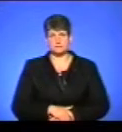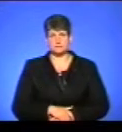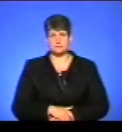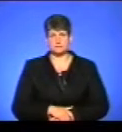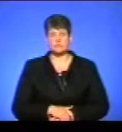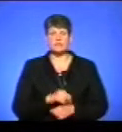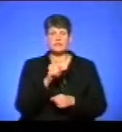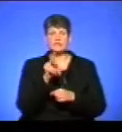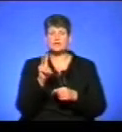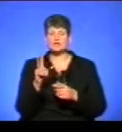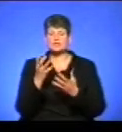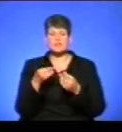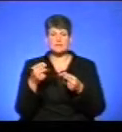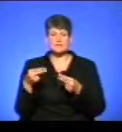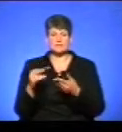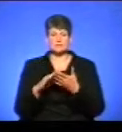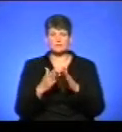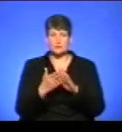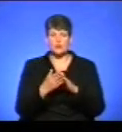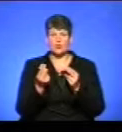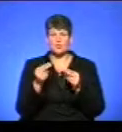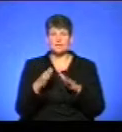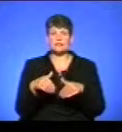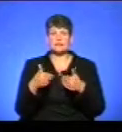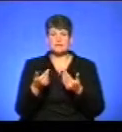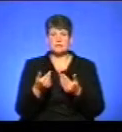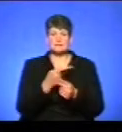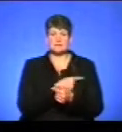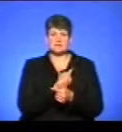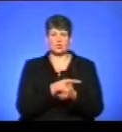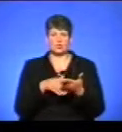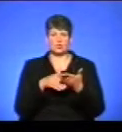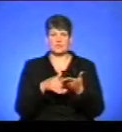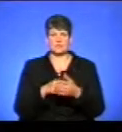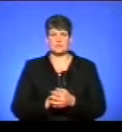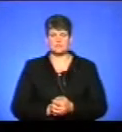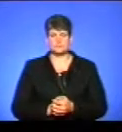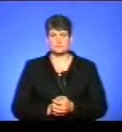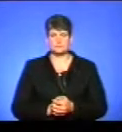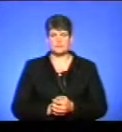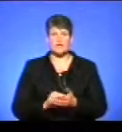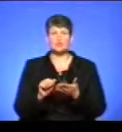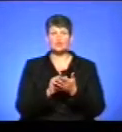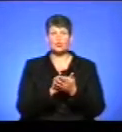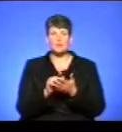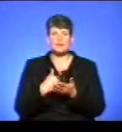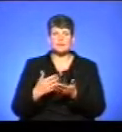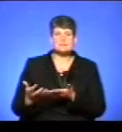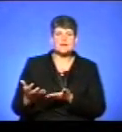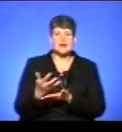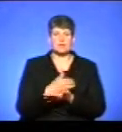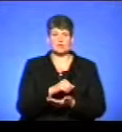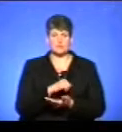На тих, хто ще не уклав угоди, гроші даватимуть з медичної субвенції. Документи ми збираємо самі.